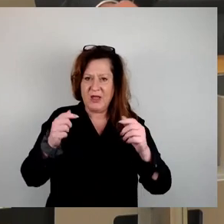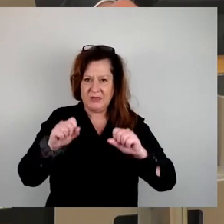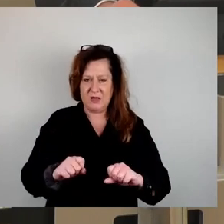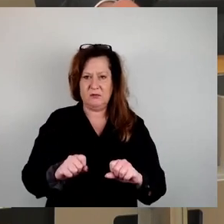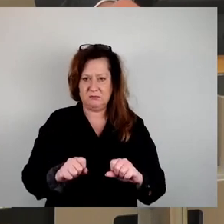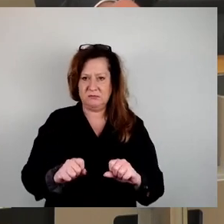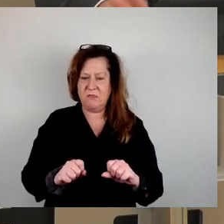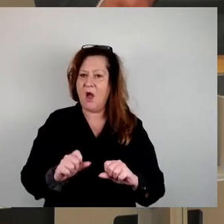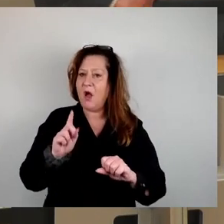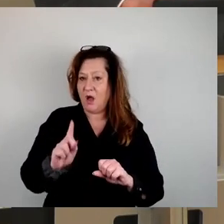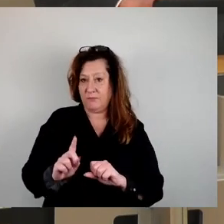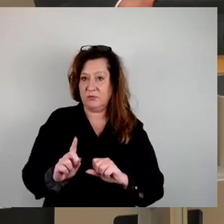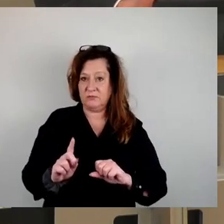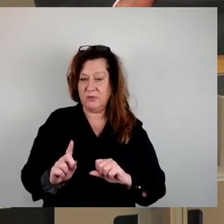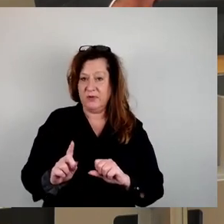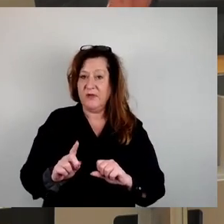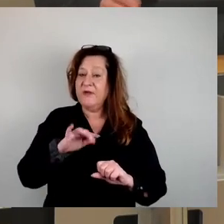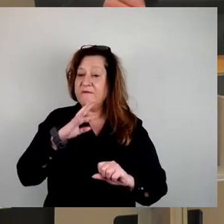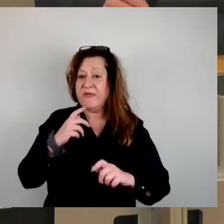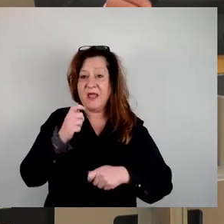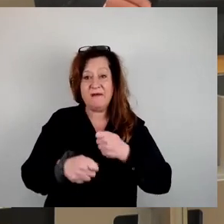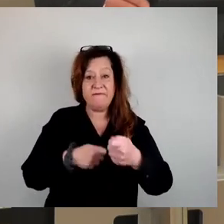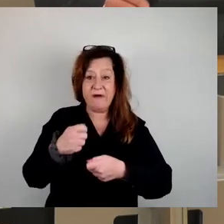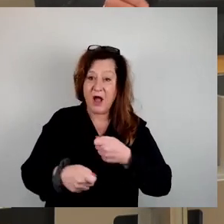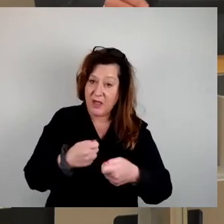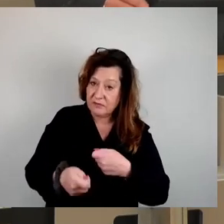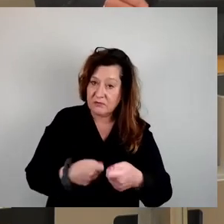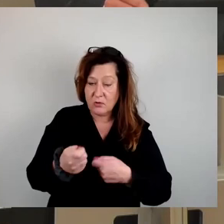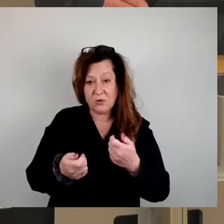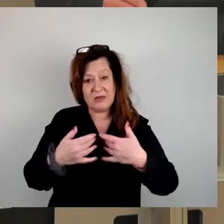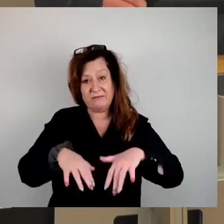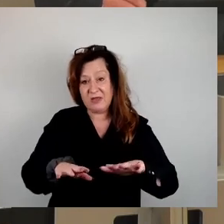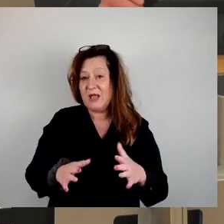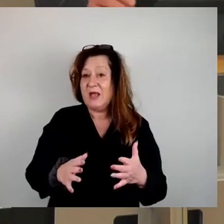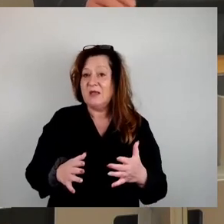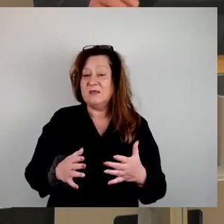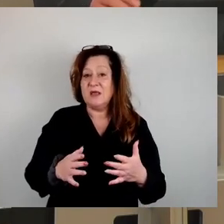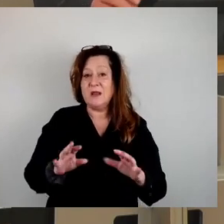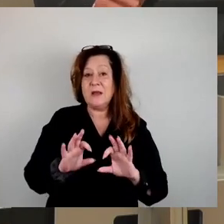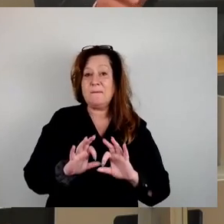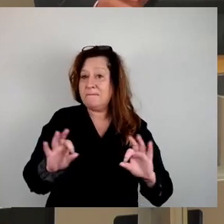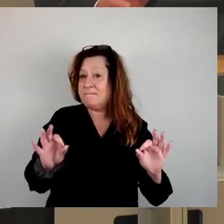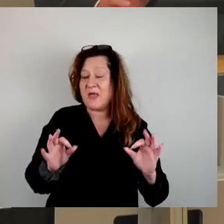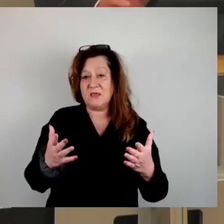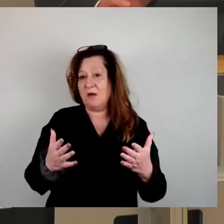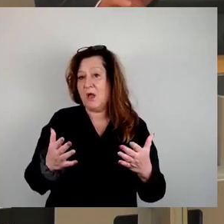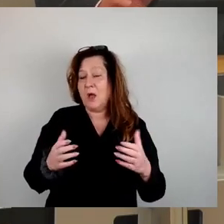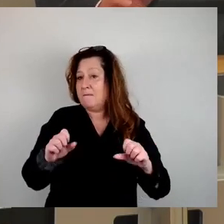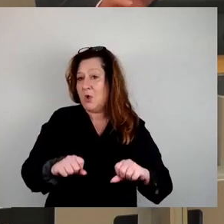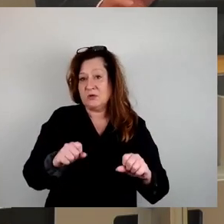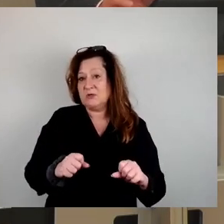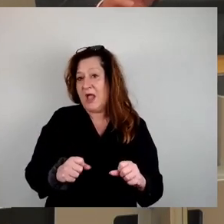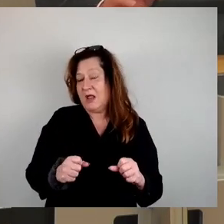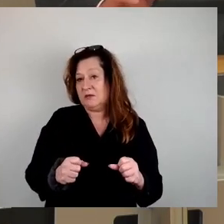zahlreichen Verhandlungsrunden ganz deutlich, einen besseren Deal werden wir auf Jahre und Jahrzehnte nicht bekommen. Stadt und WED